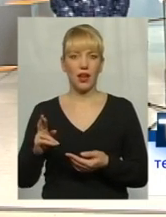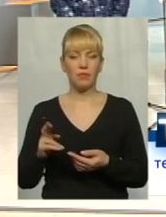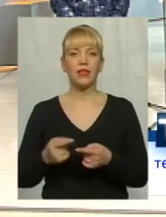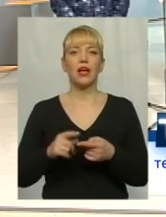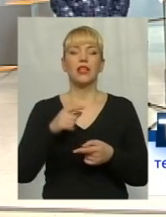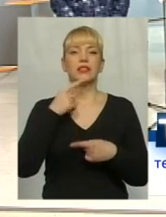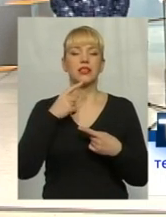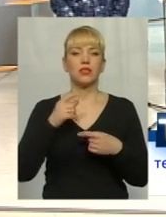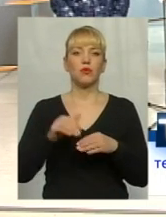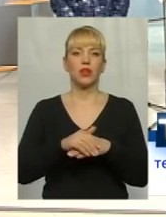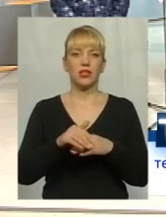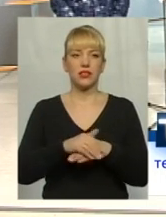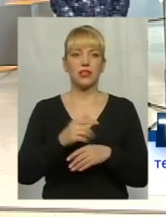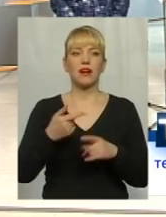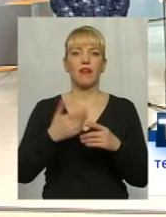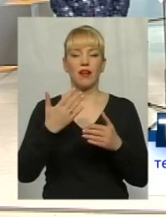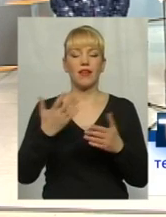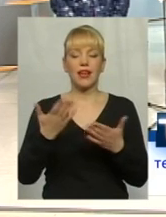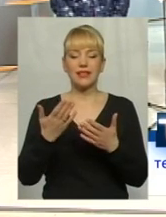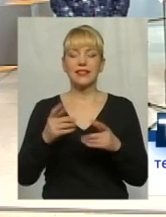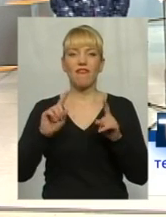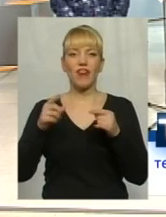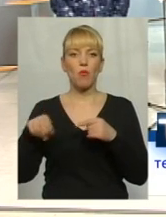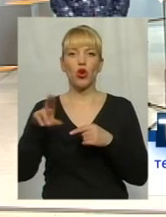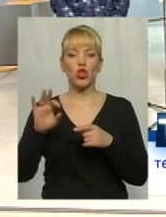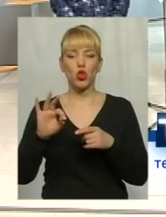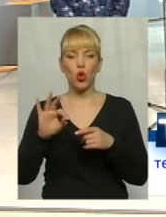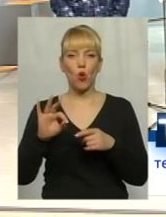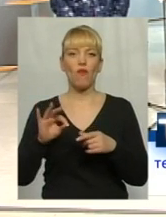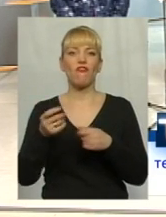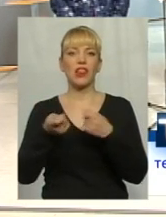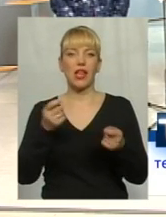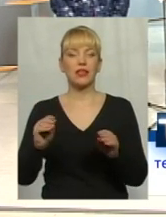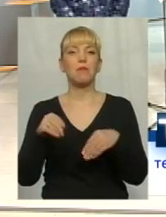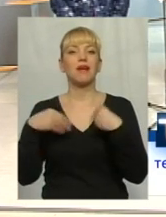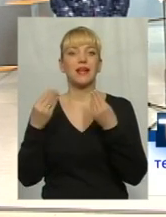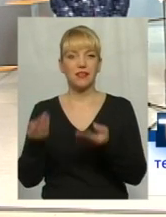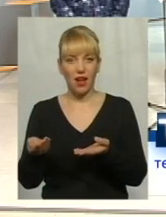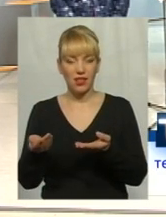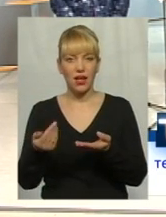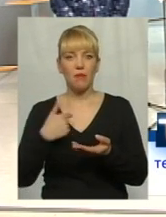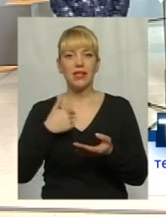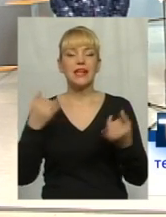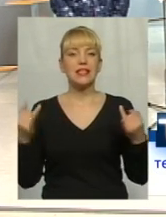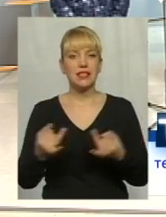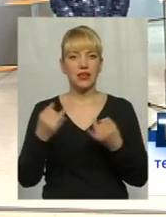Надія Володимировна говорила, що передали якісь вимоги до влади і так далі. Мене цікавить все ж таки управління ЖКХ,